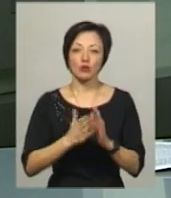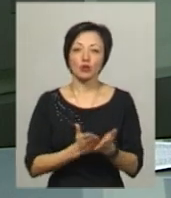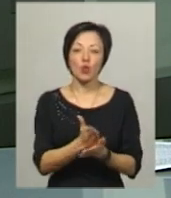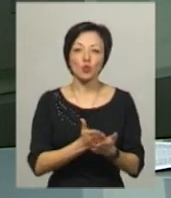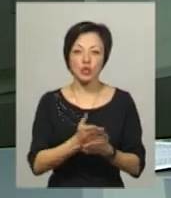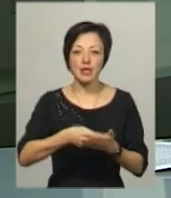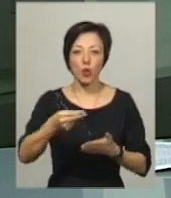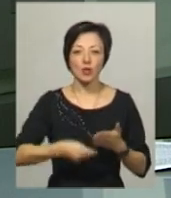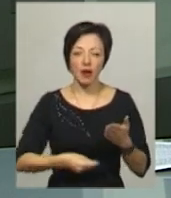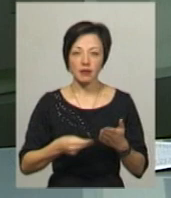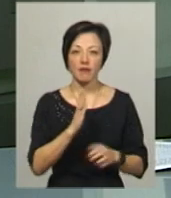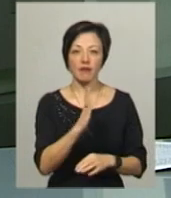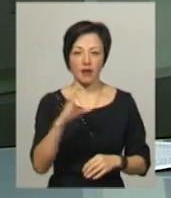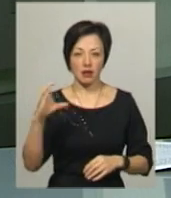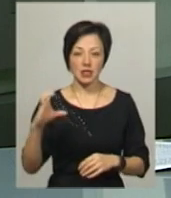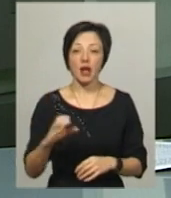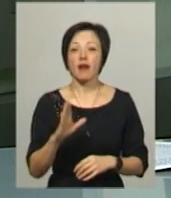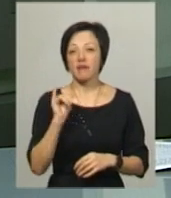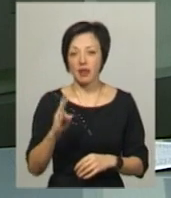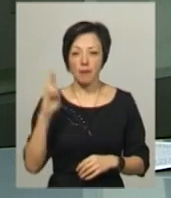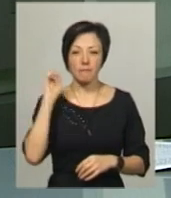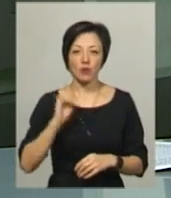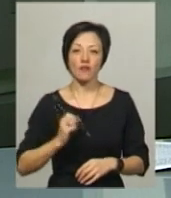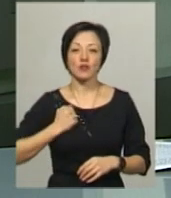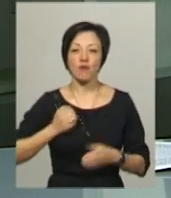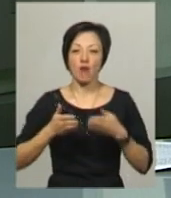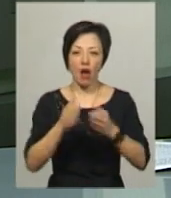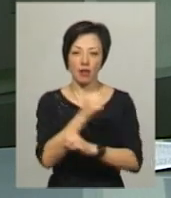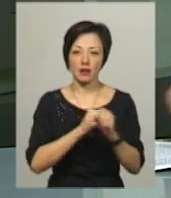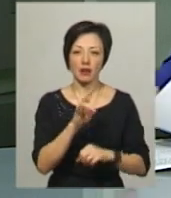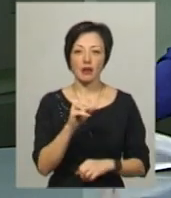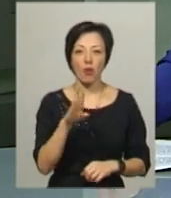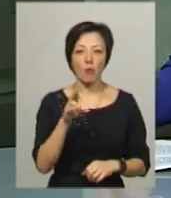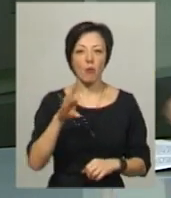у військово-морських силах України. Він – матрос військового катеру «Нікополь».